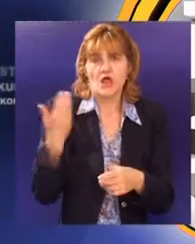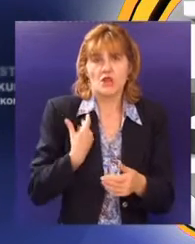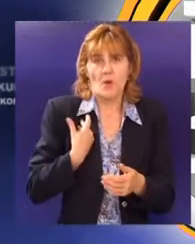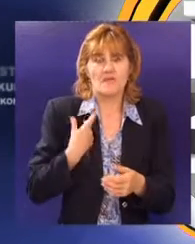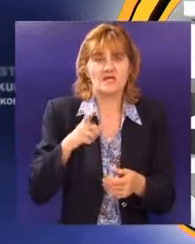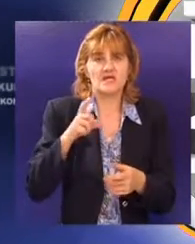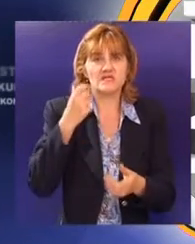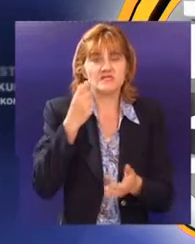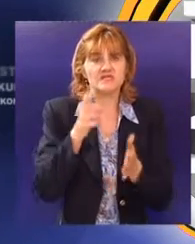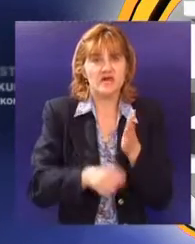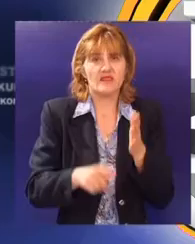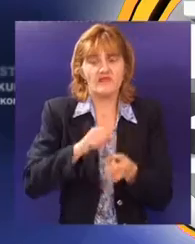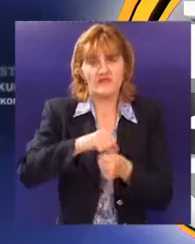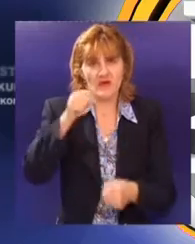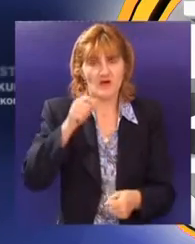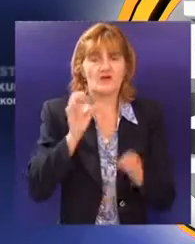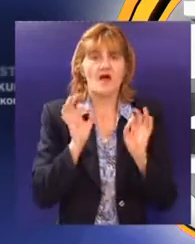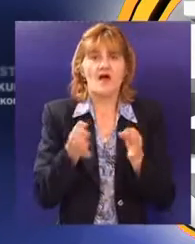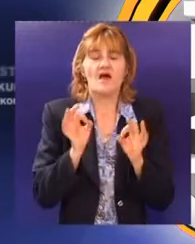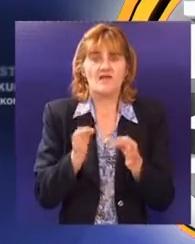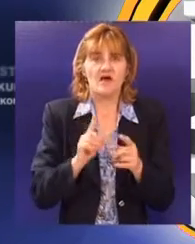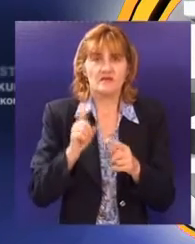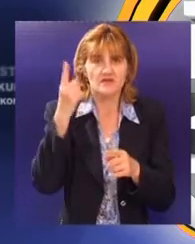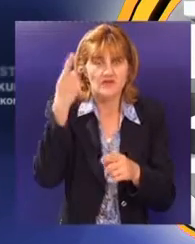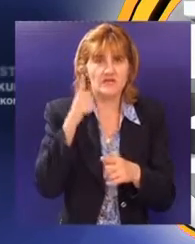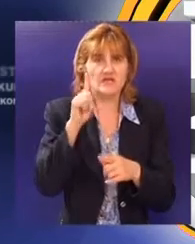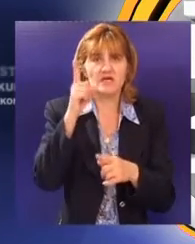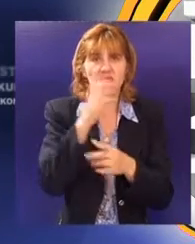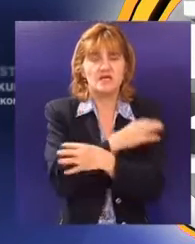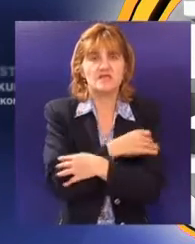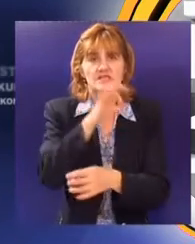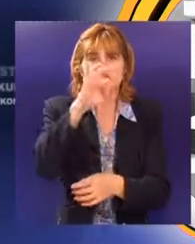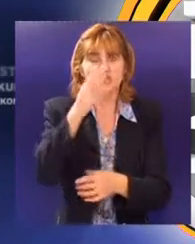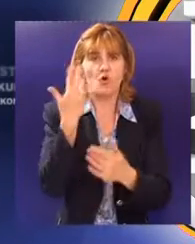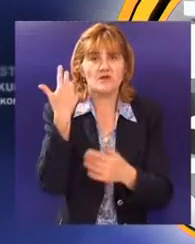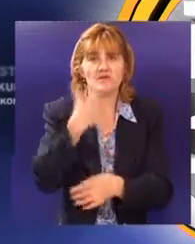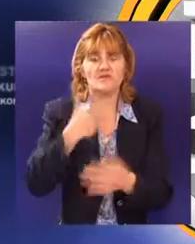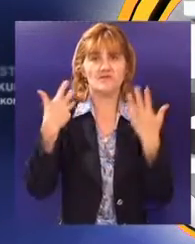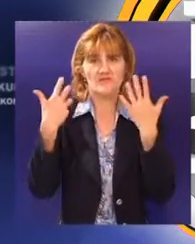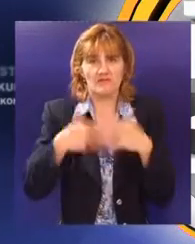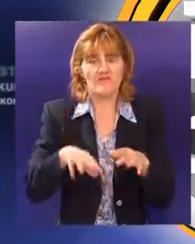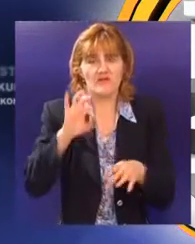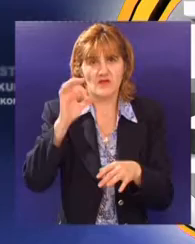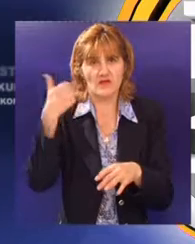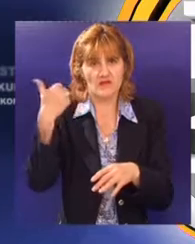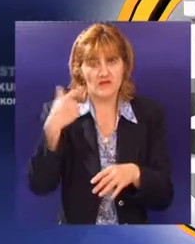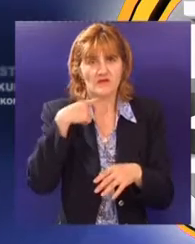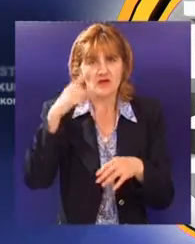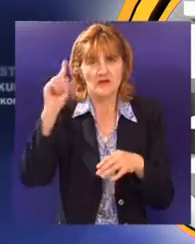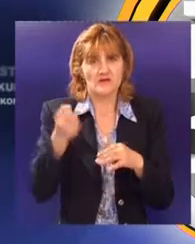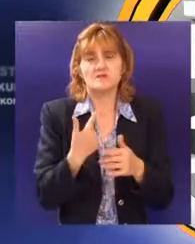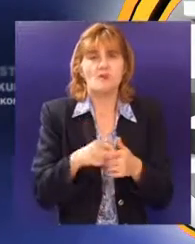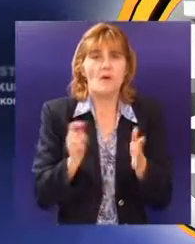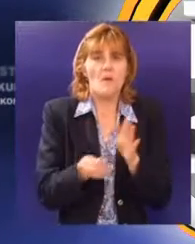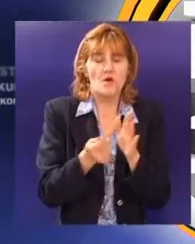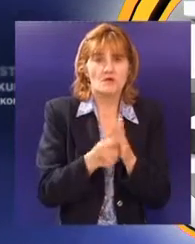sertifikat uvedenog sistema menadžmenta kvalitetom prema ISO 9001 kroz 2000 za delatnosti uvoza, izvoza,